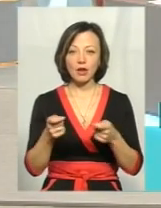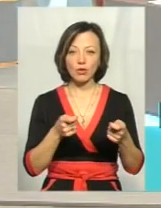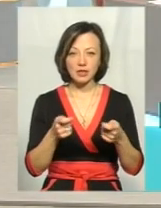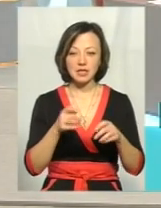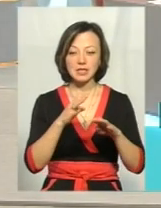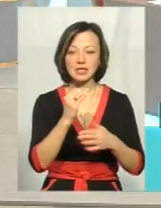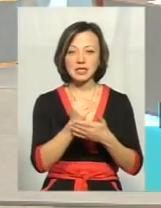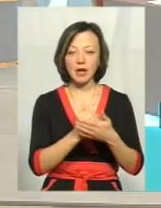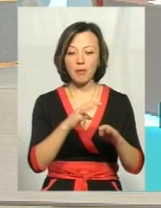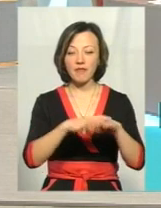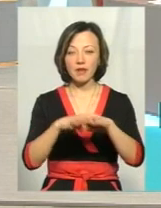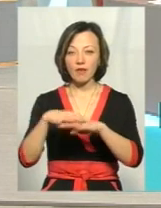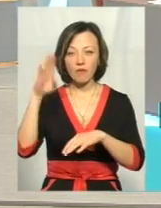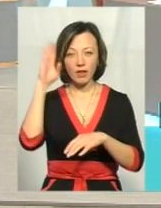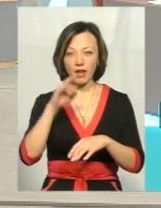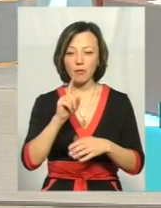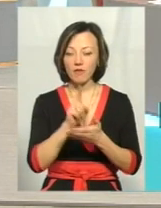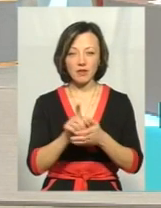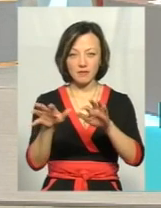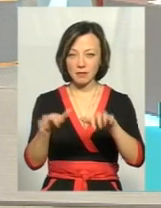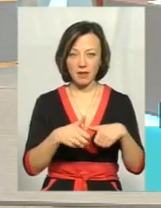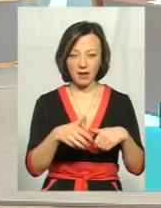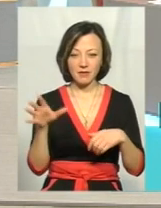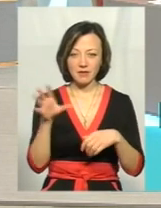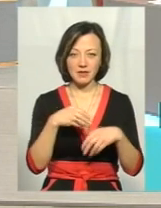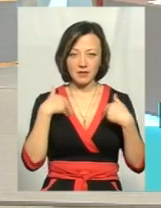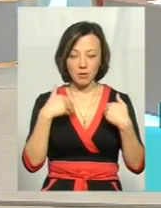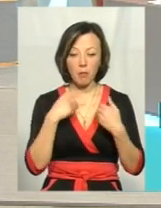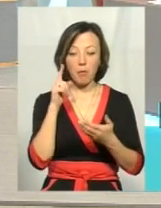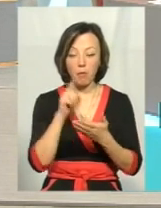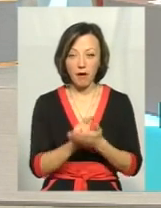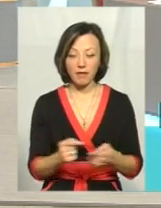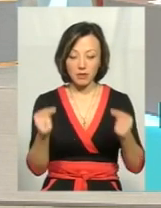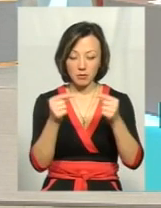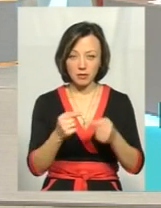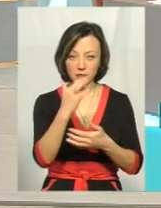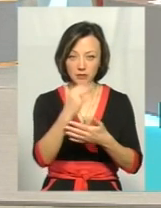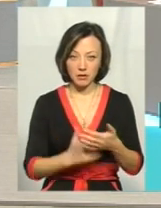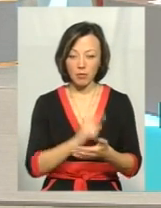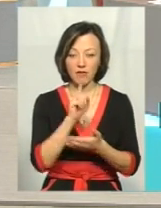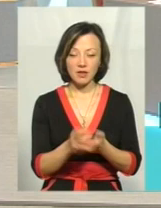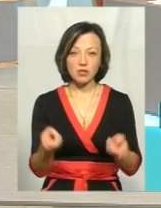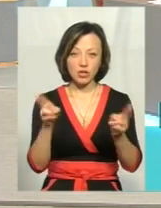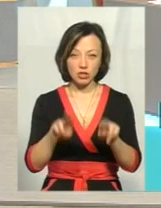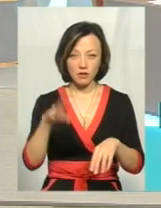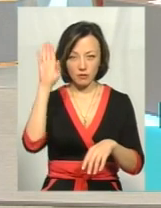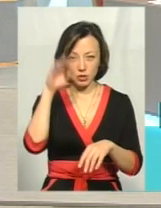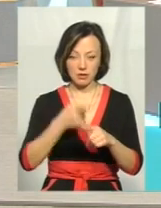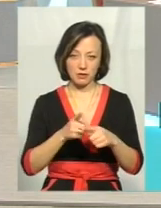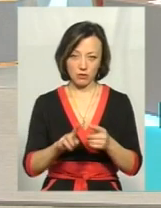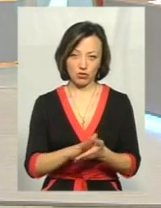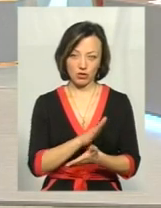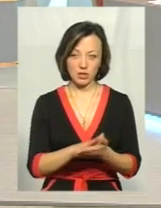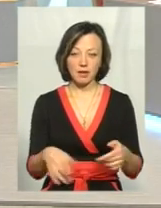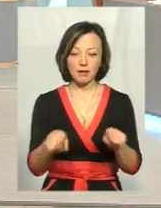фільтрів така, що вода повинна не все забирати. Певний набір микроелементів, елементів повинен в воді залишатися, навіть при цій очисті.